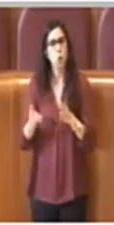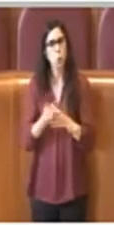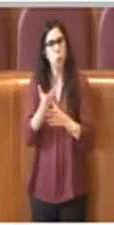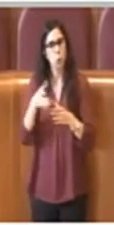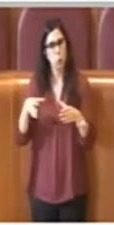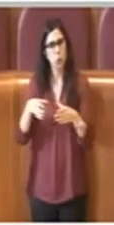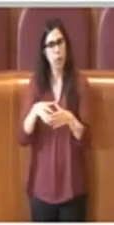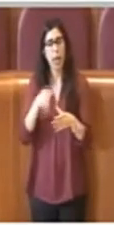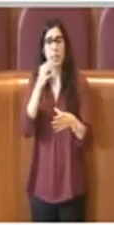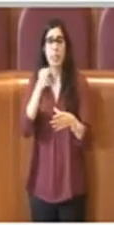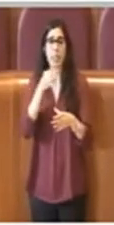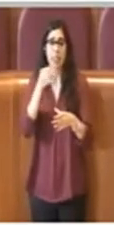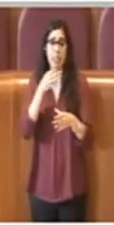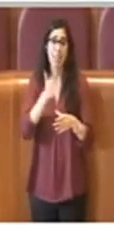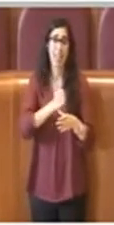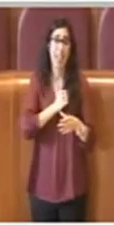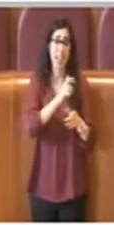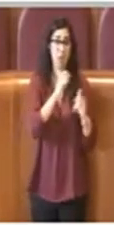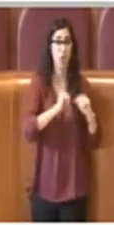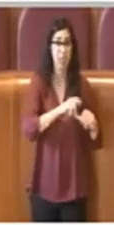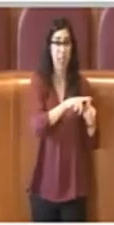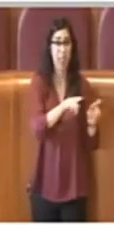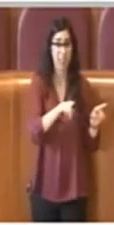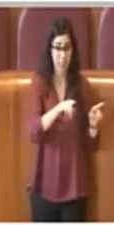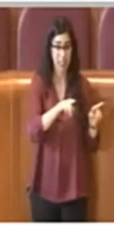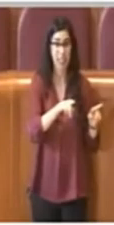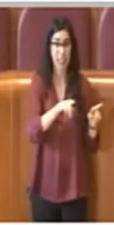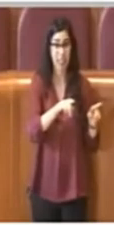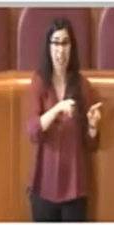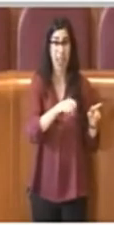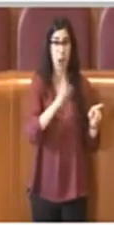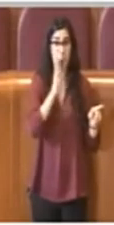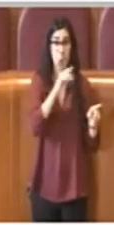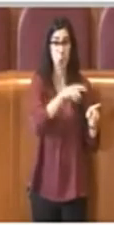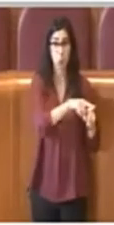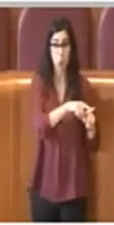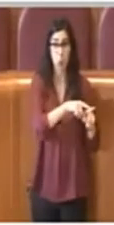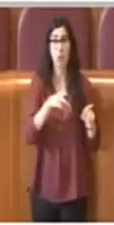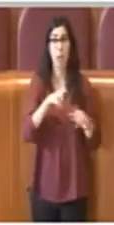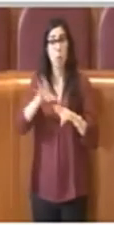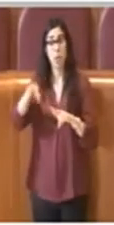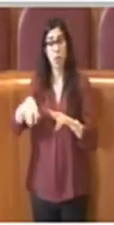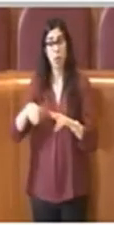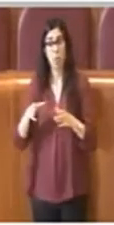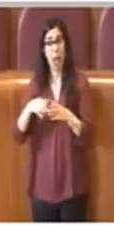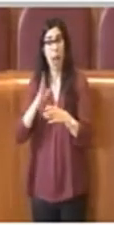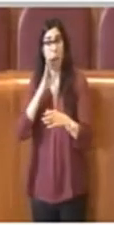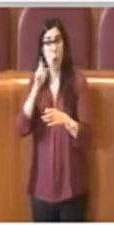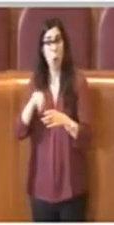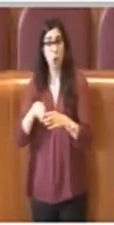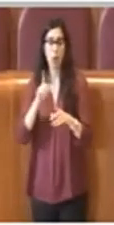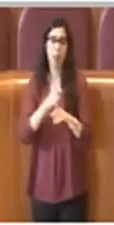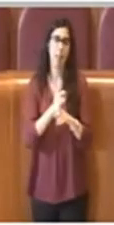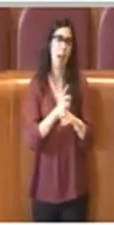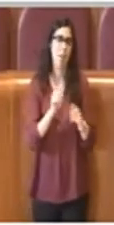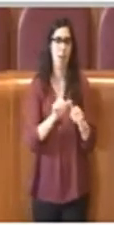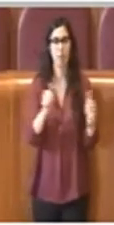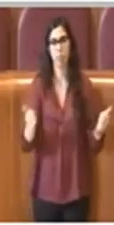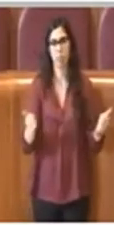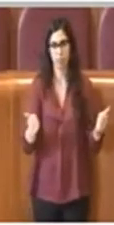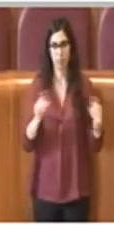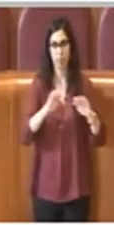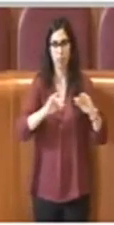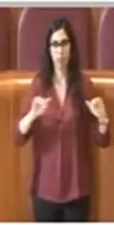indipendente dalle consulte municipali, che non è detto che siano presenti e quindi non è detto che i singoli siano rappresentati in consulta